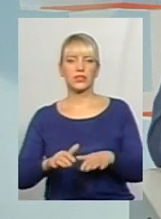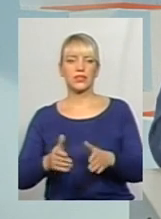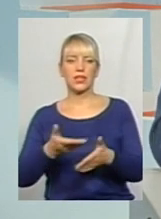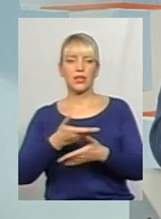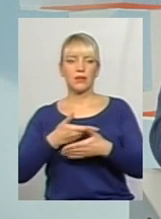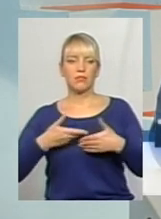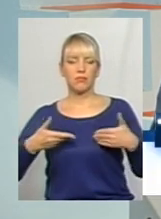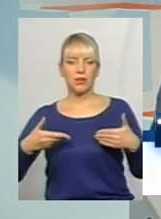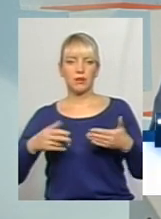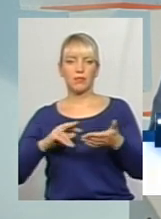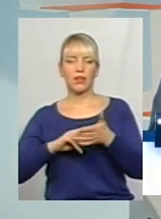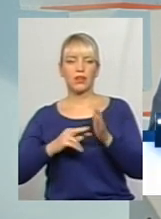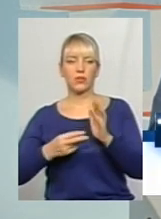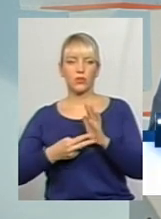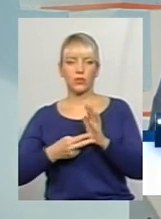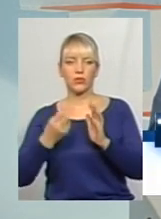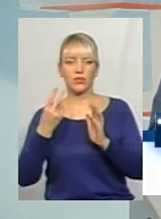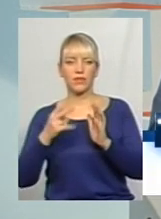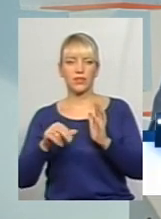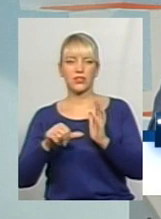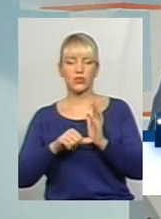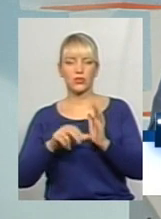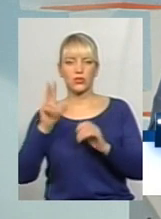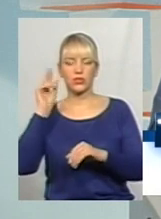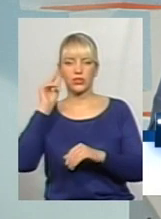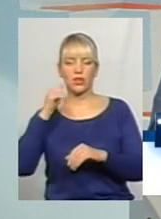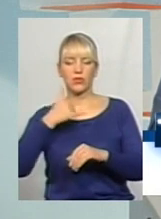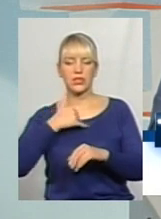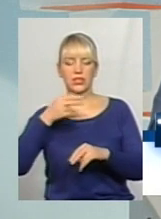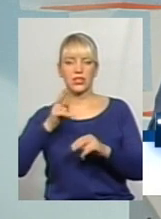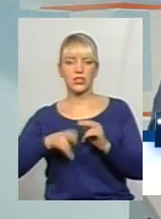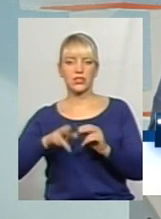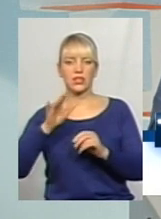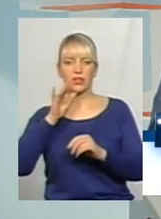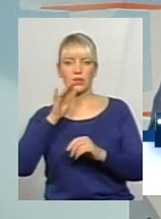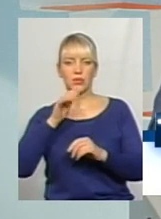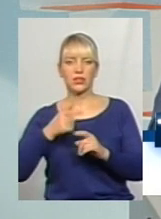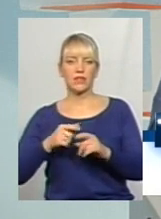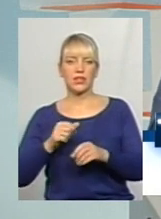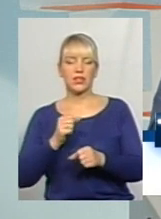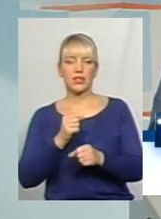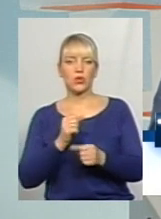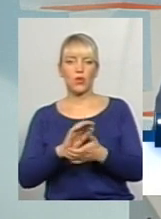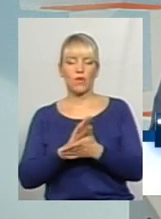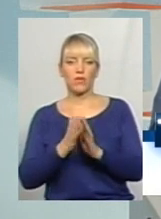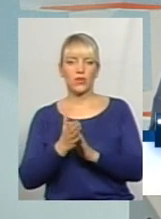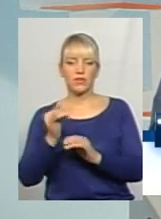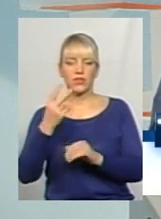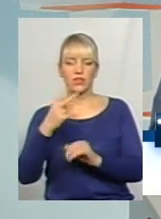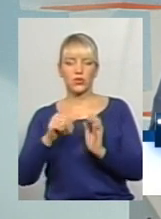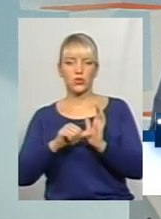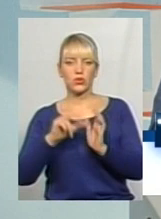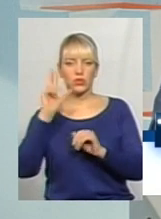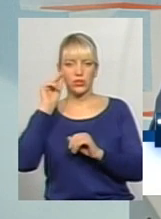Ми плануємо 26 числа, в закінчується термін діючих договорів, і до 26 числа ми плануємо